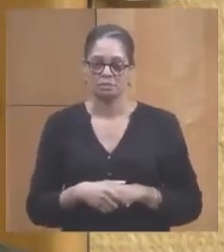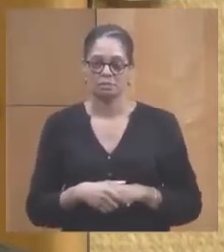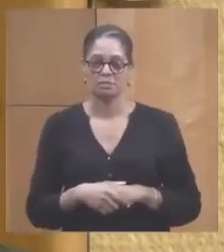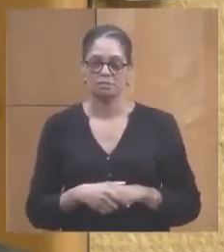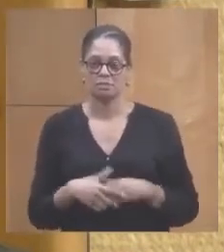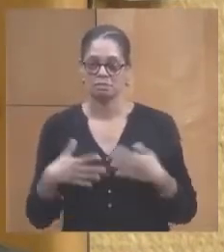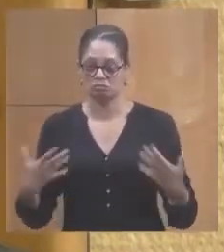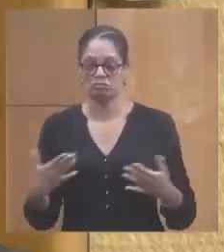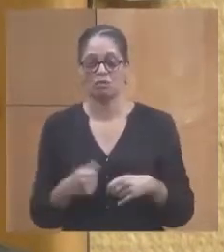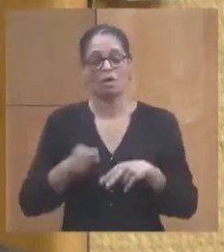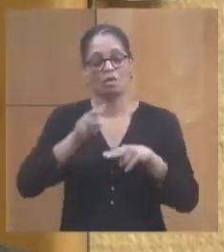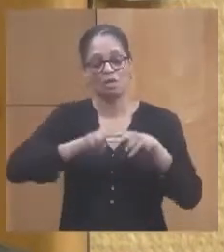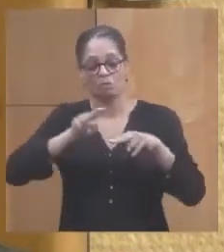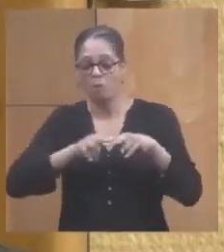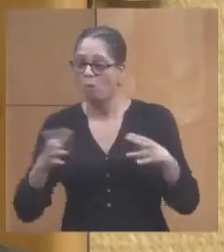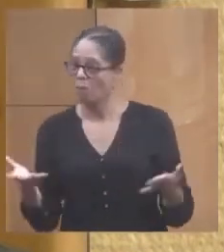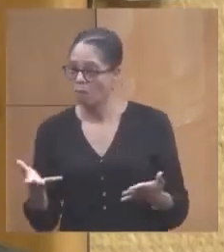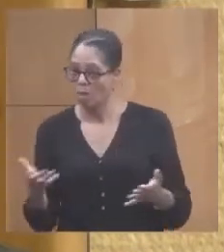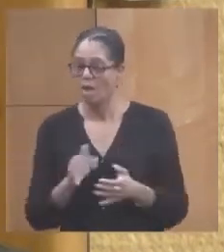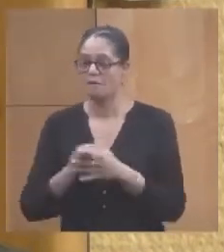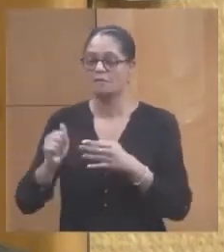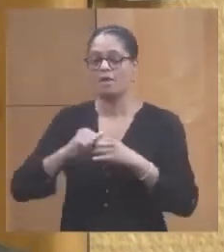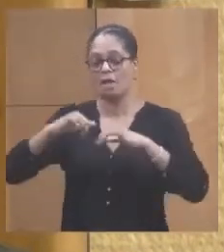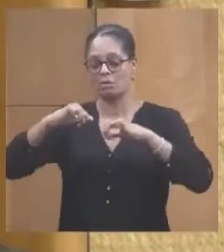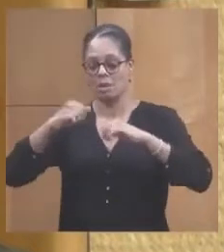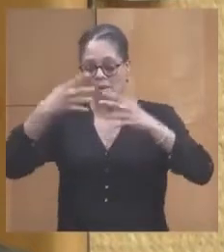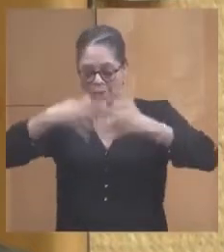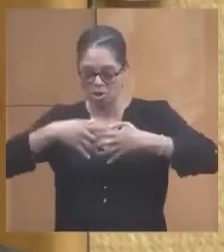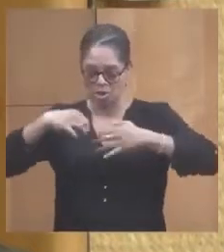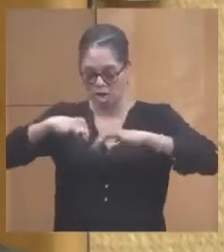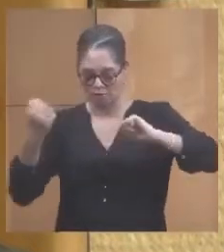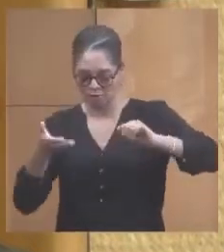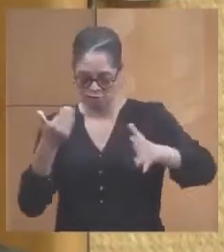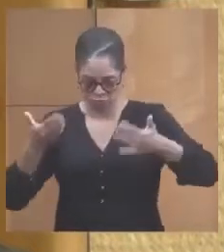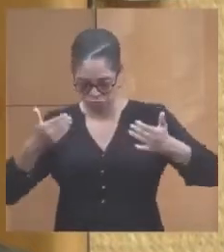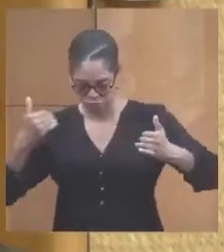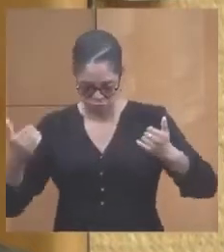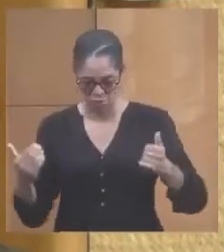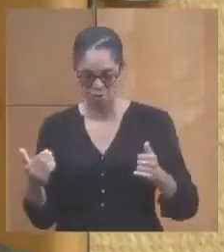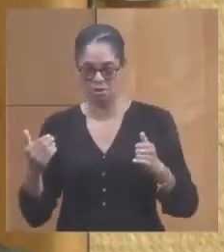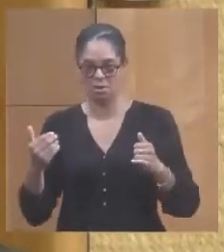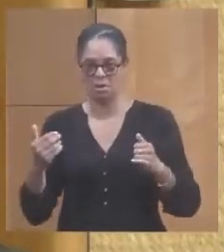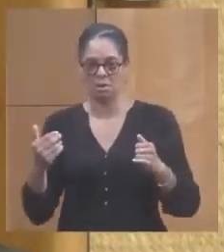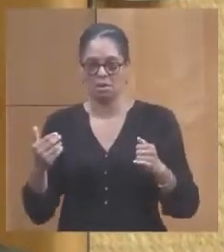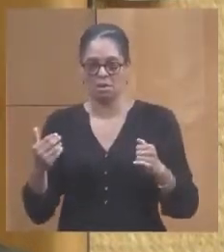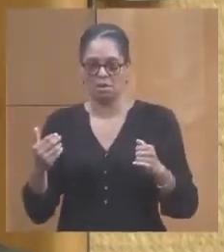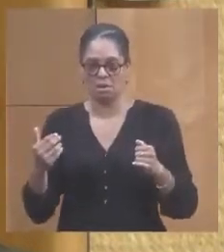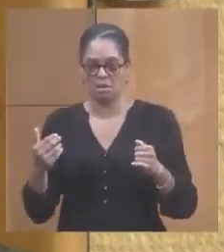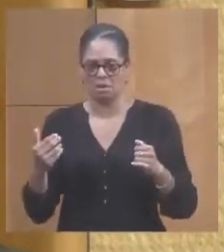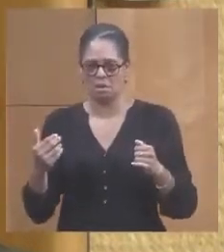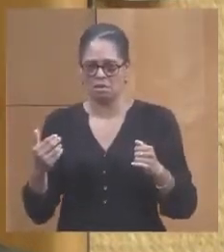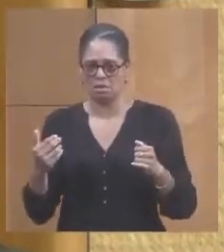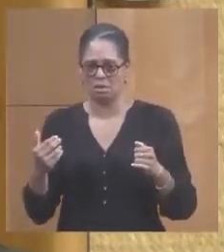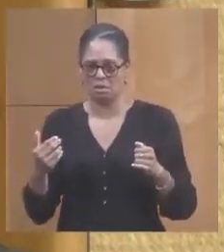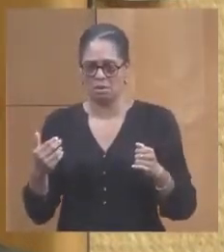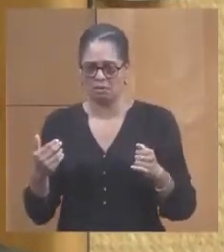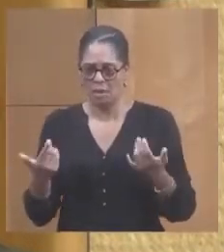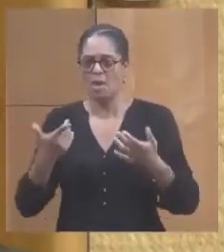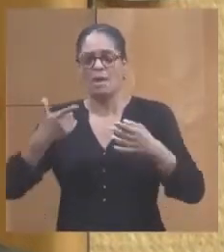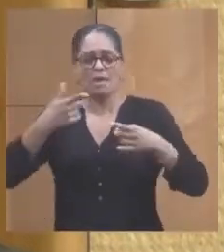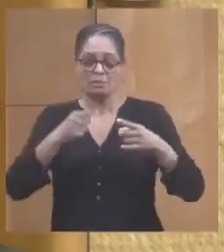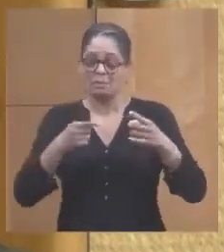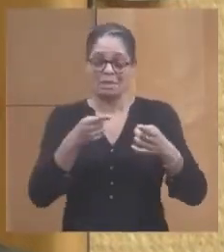Bien, alors les travaux consistent donc à démonter des installations existantes, de fournir et mettre en place de nouveaux